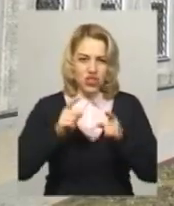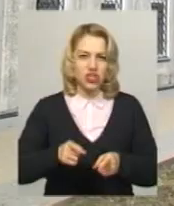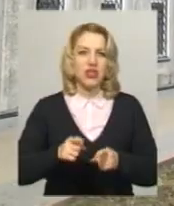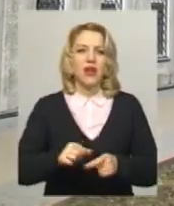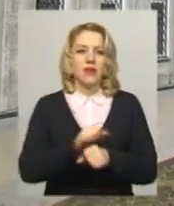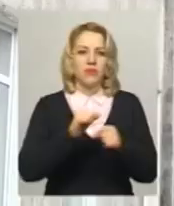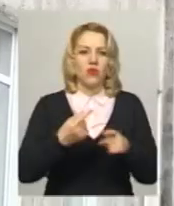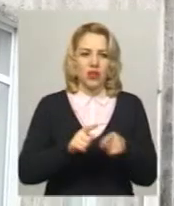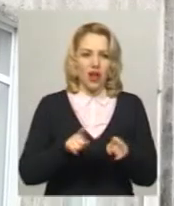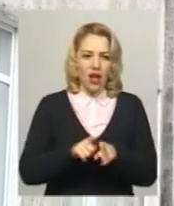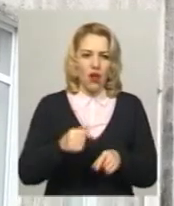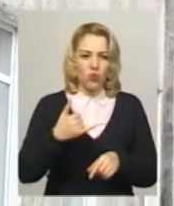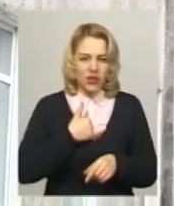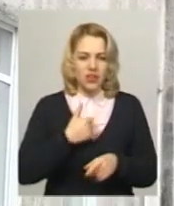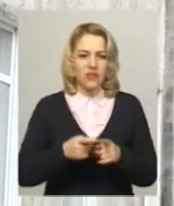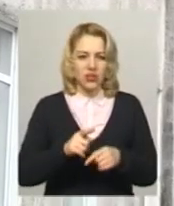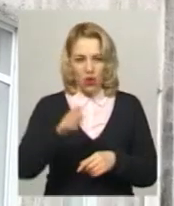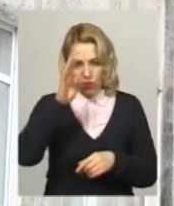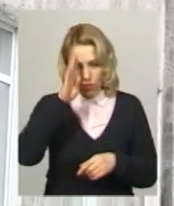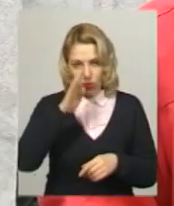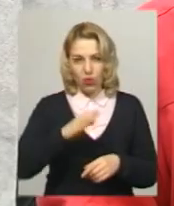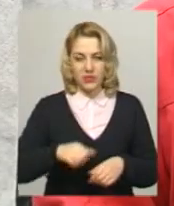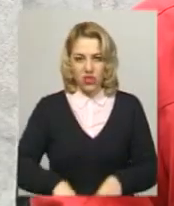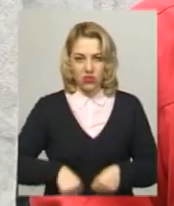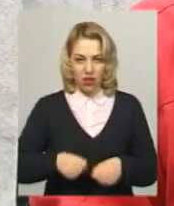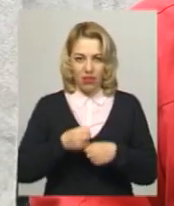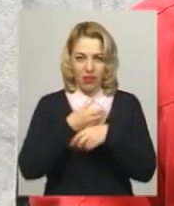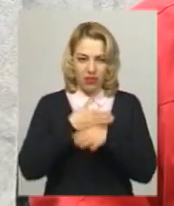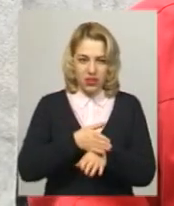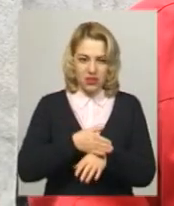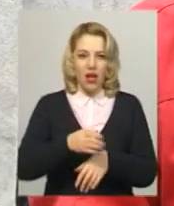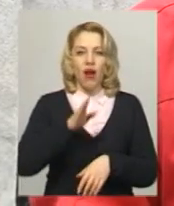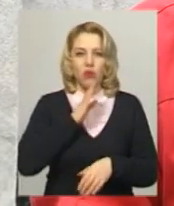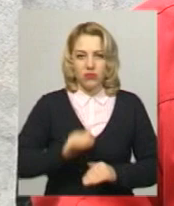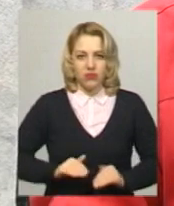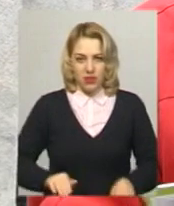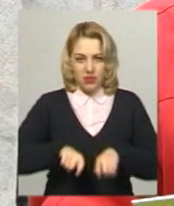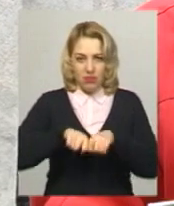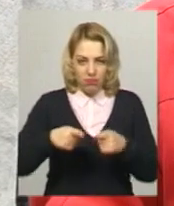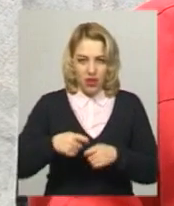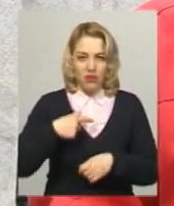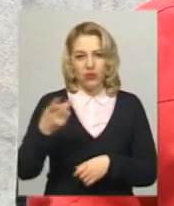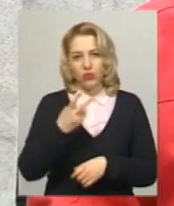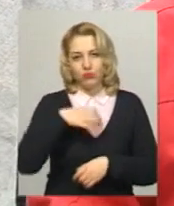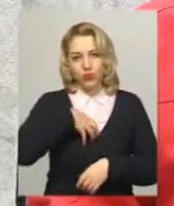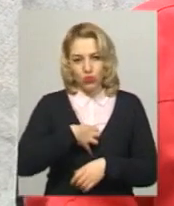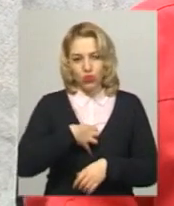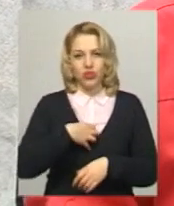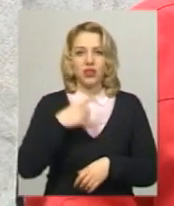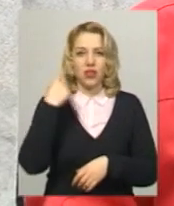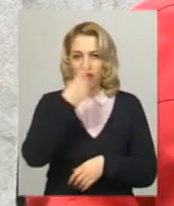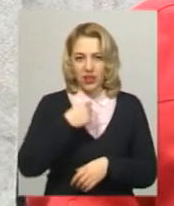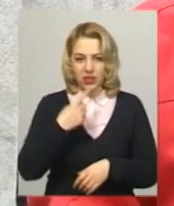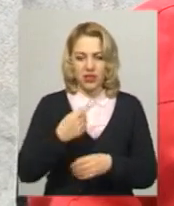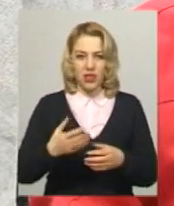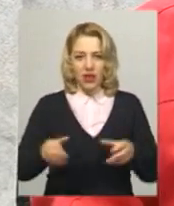фігня, в хлопця тріснула матня, а у дівчини спідниця, і тепер сумнівних лиця, вже давно якісь ток руки, підняли їм вгору руки, в